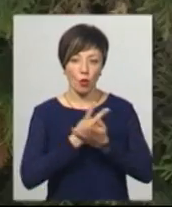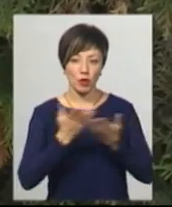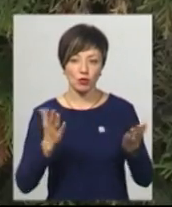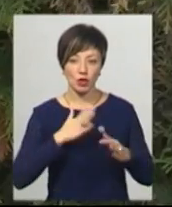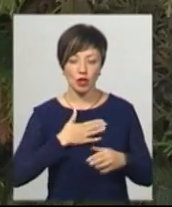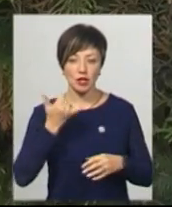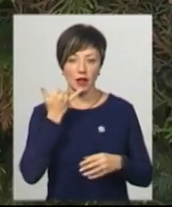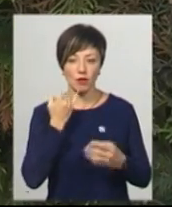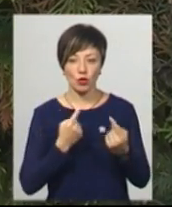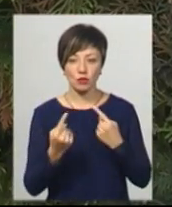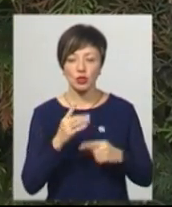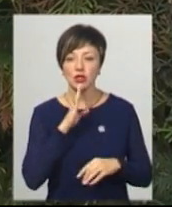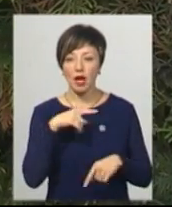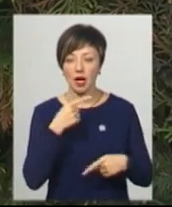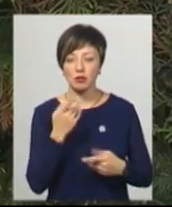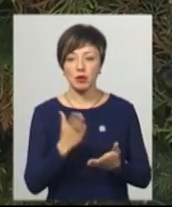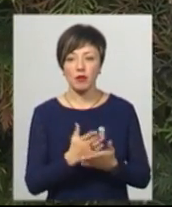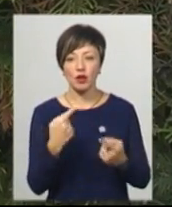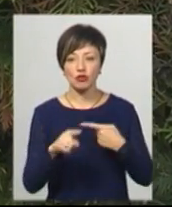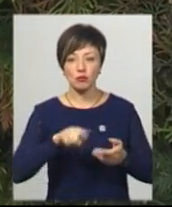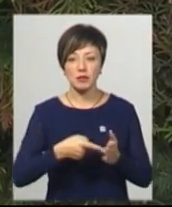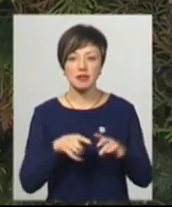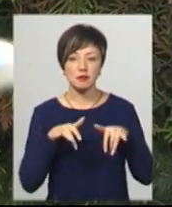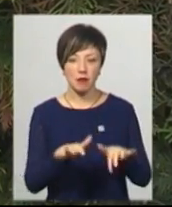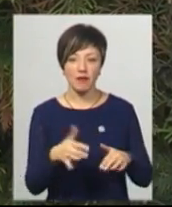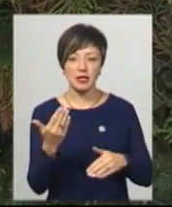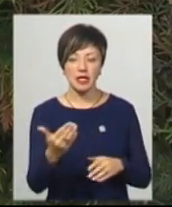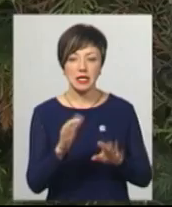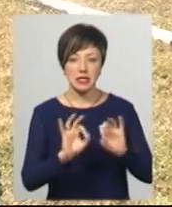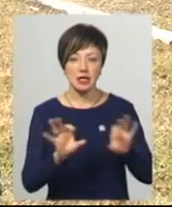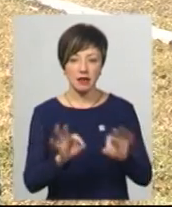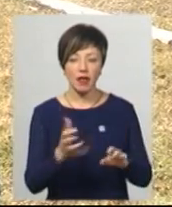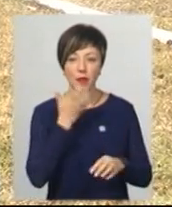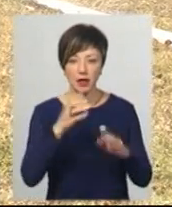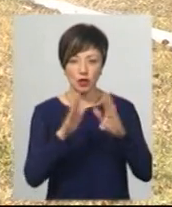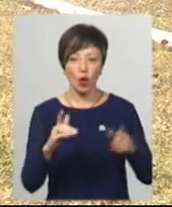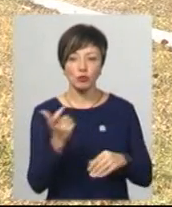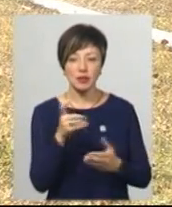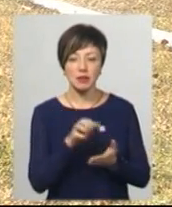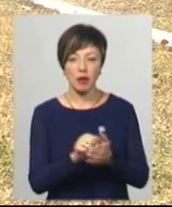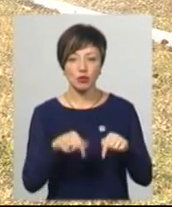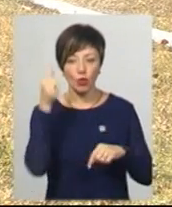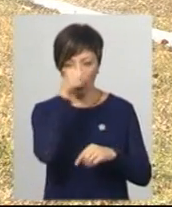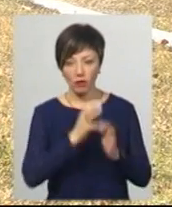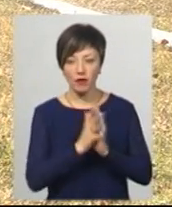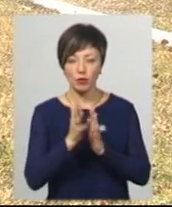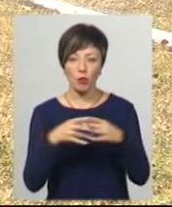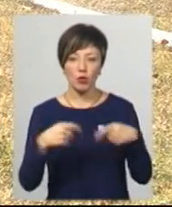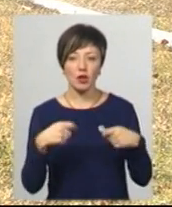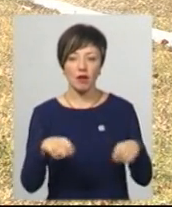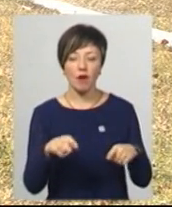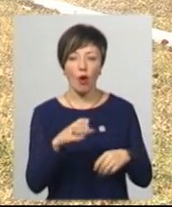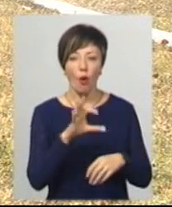нашу з нею телефонну розмову. Жінка, каже, перебуває в іншому місці у справах. З її слів, тепличним господарством вона займається, цього року вирощували, продавала